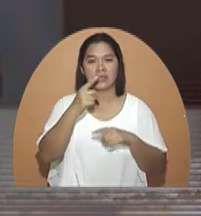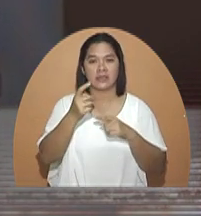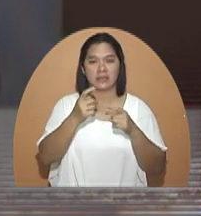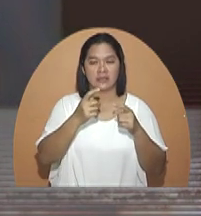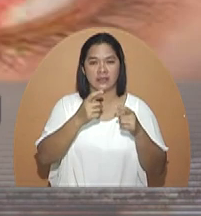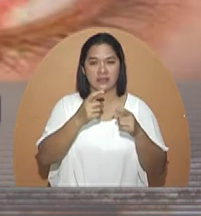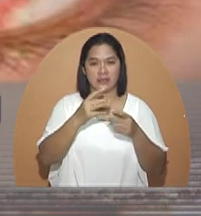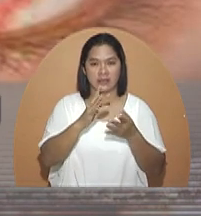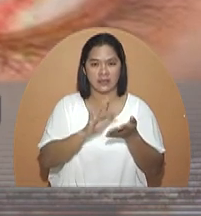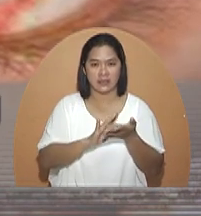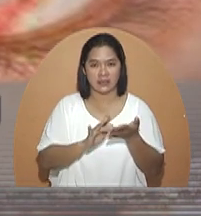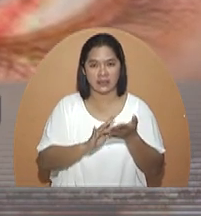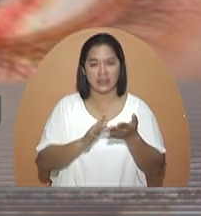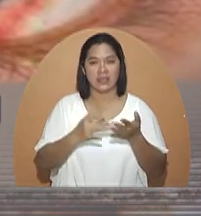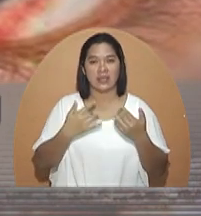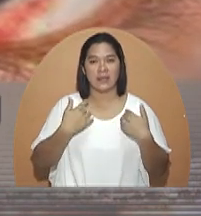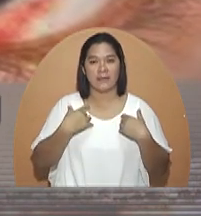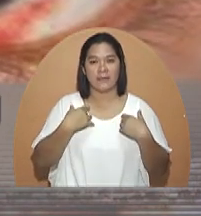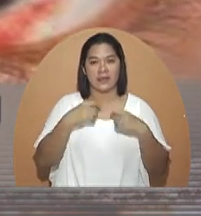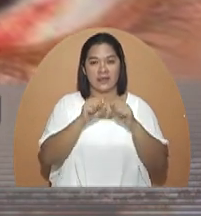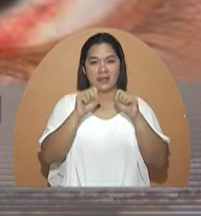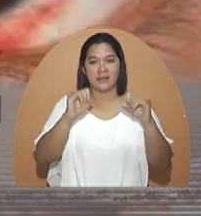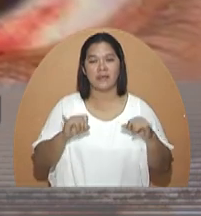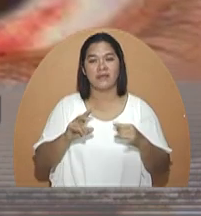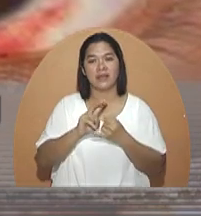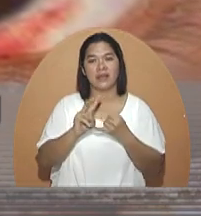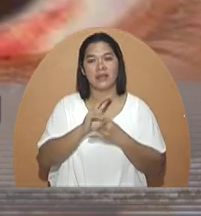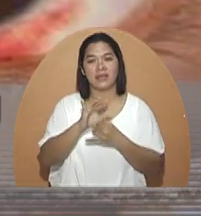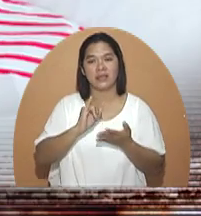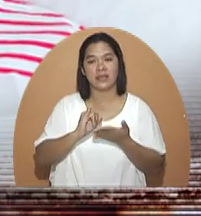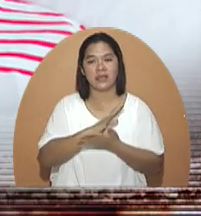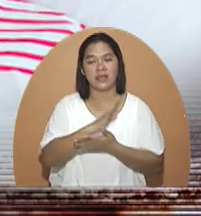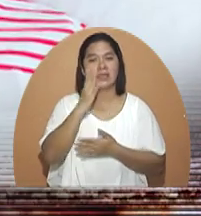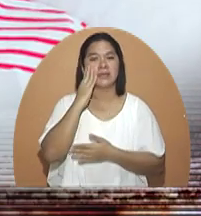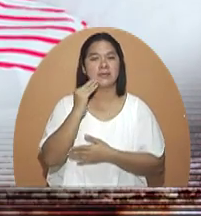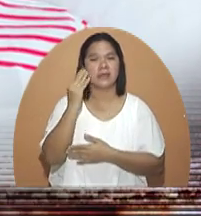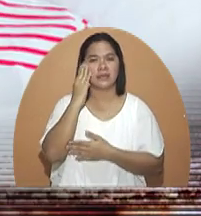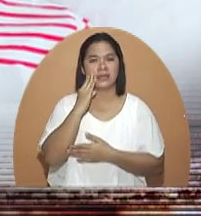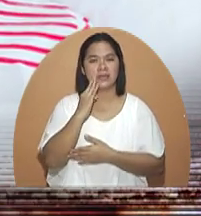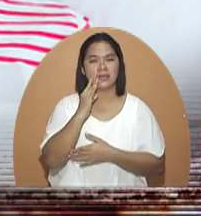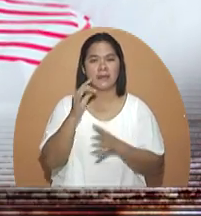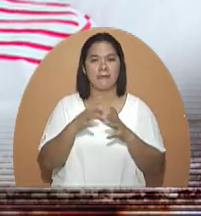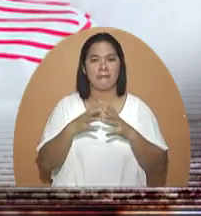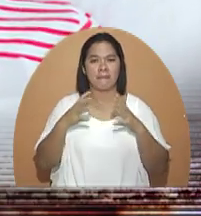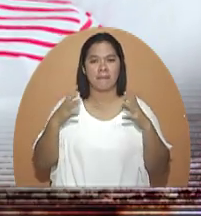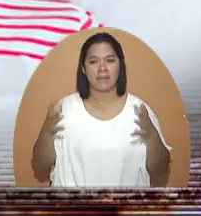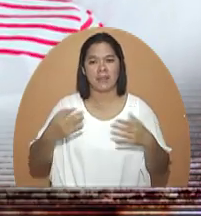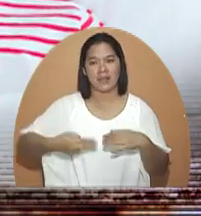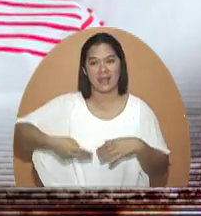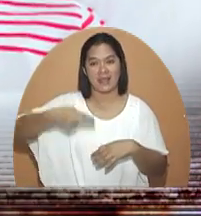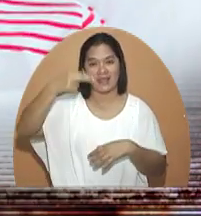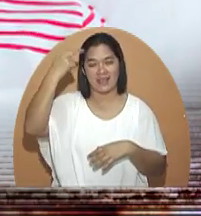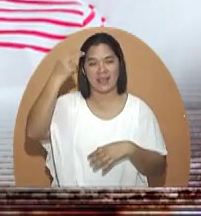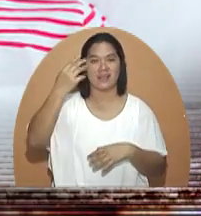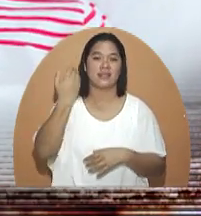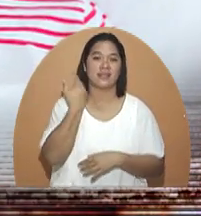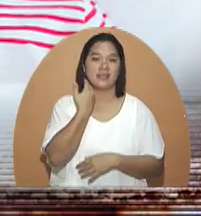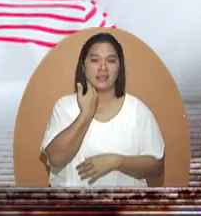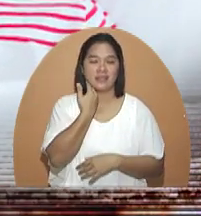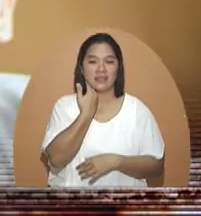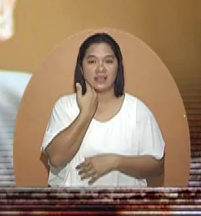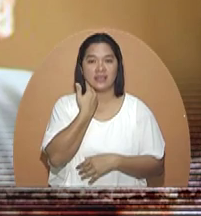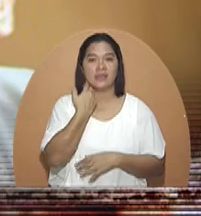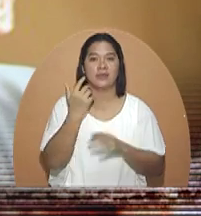nagamot ang taong mayroong systemic viral infection ay nakakaranas ng matindi at matas na lagnat